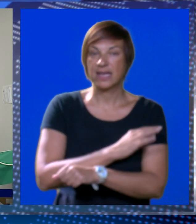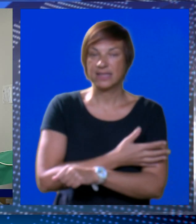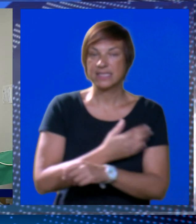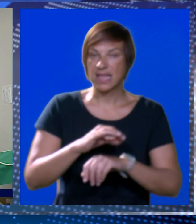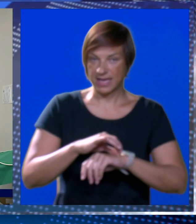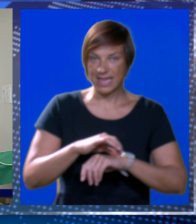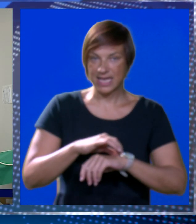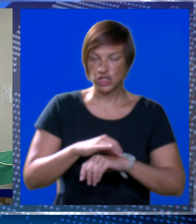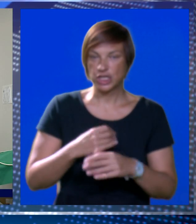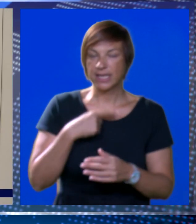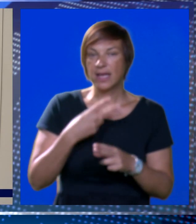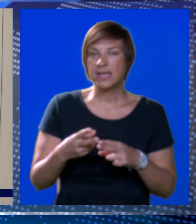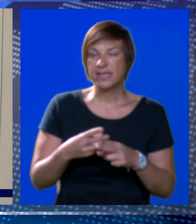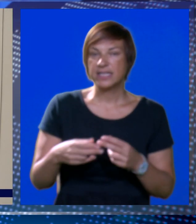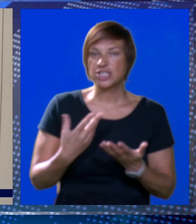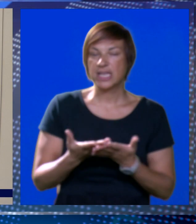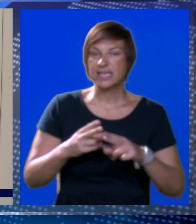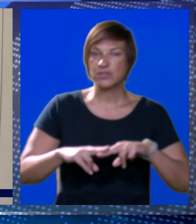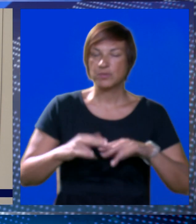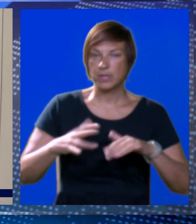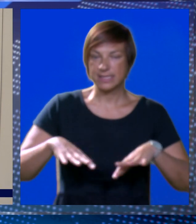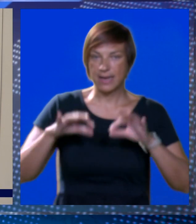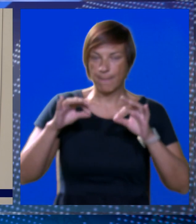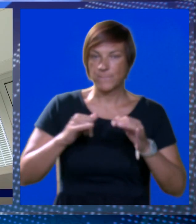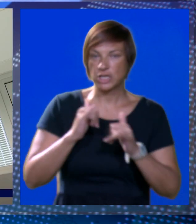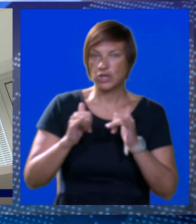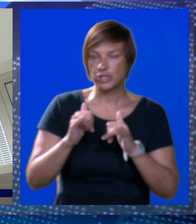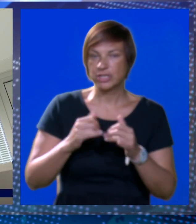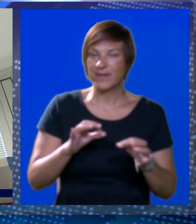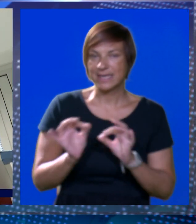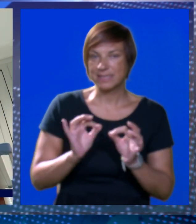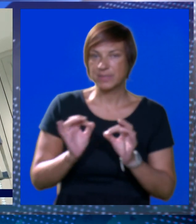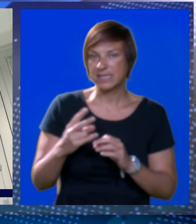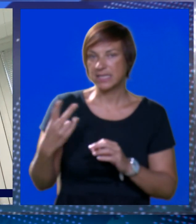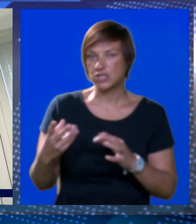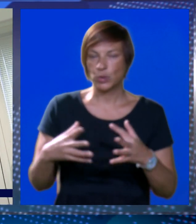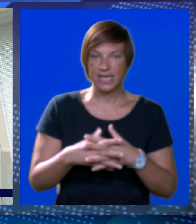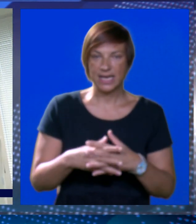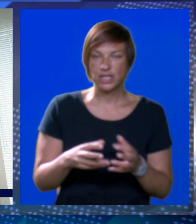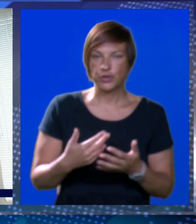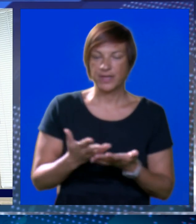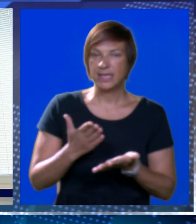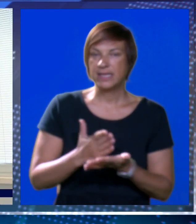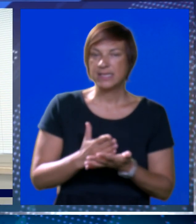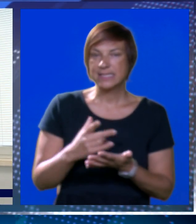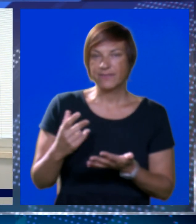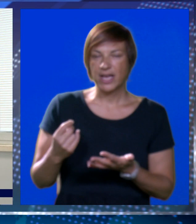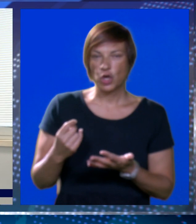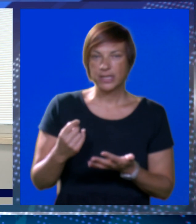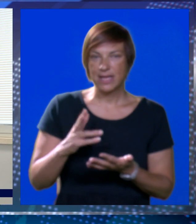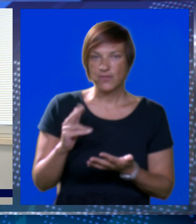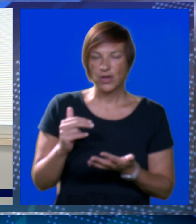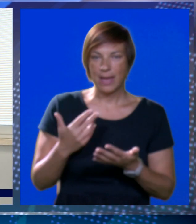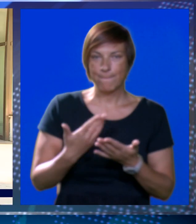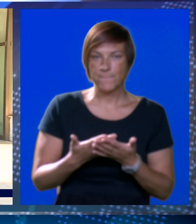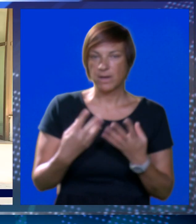radne snage, to je sliječnika. Rješenje su iz bolnice za sad pronašli u gostovanjima specijalista iz drugih gradova. Svakodnevno